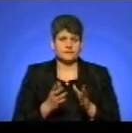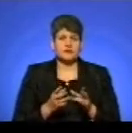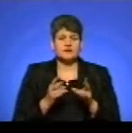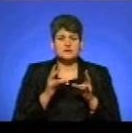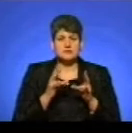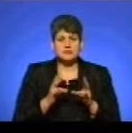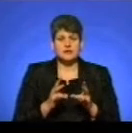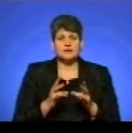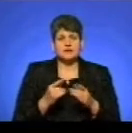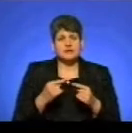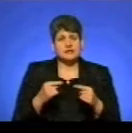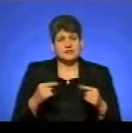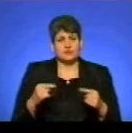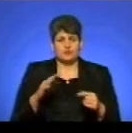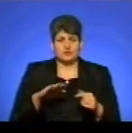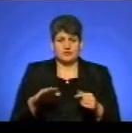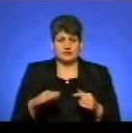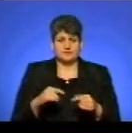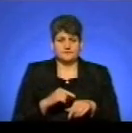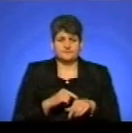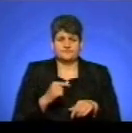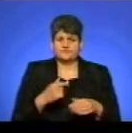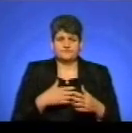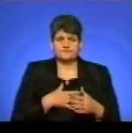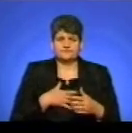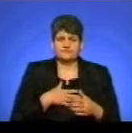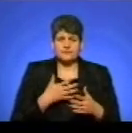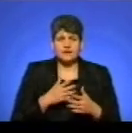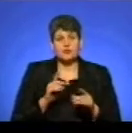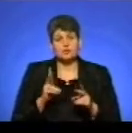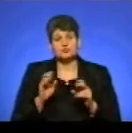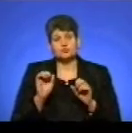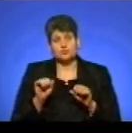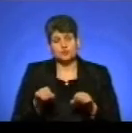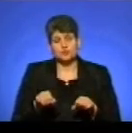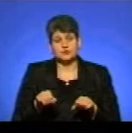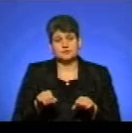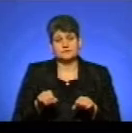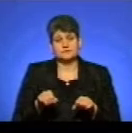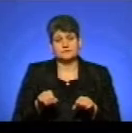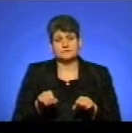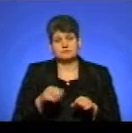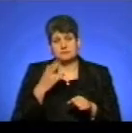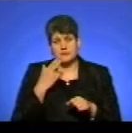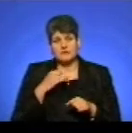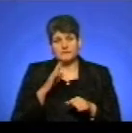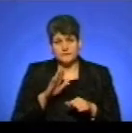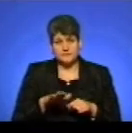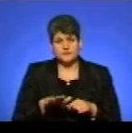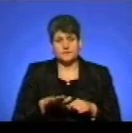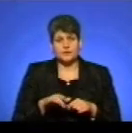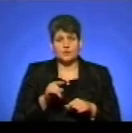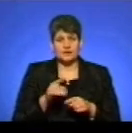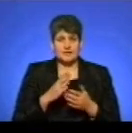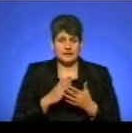діти по-різному справляються. Є діти, які можуть, вони адаптовуються, в них